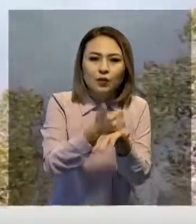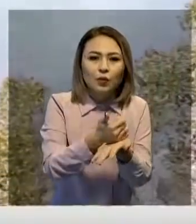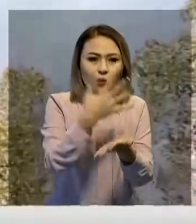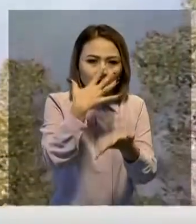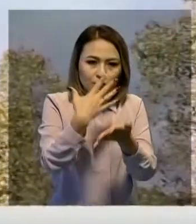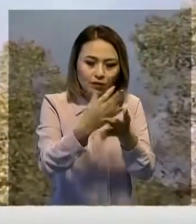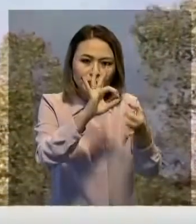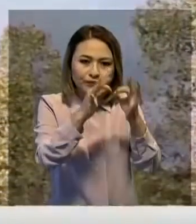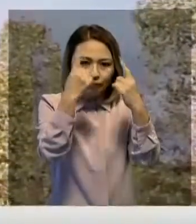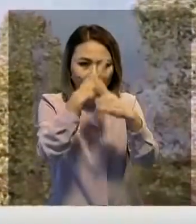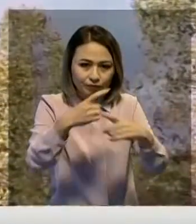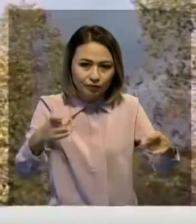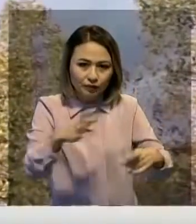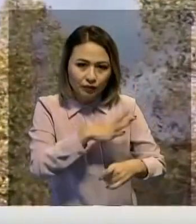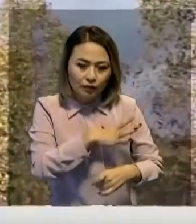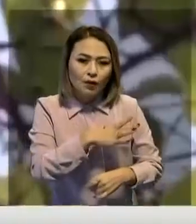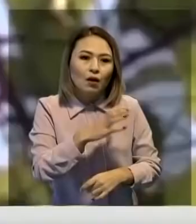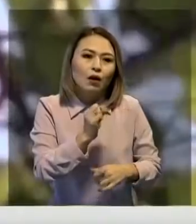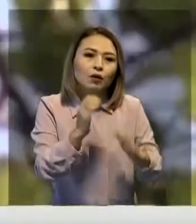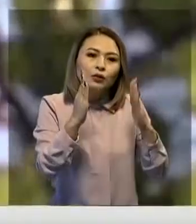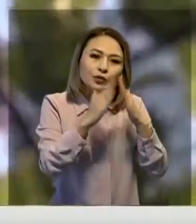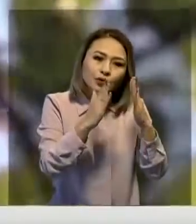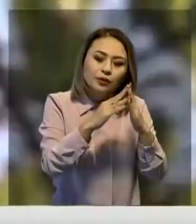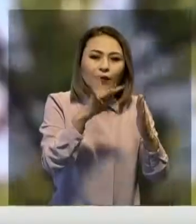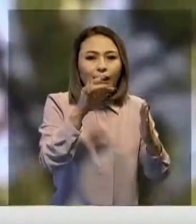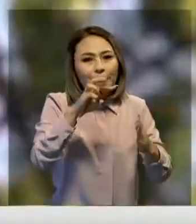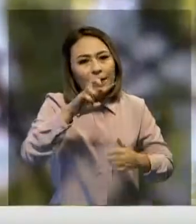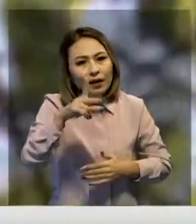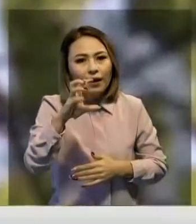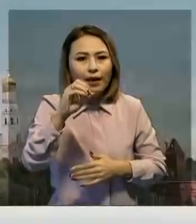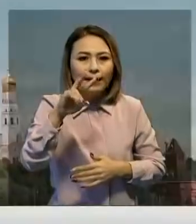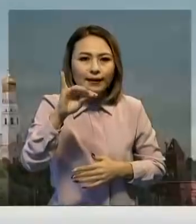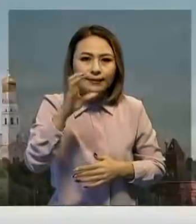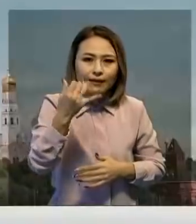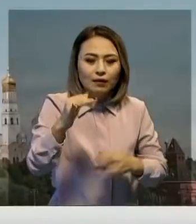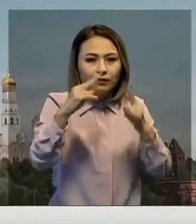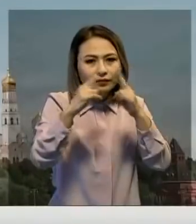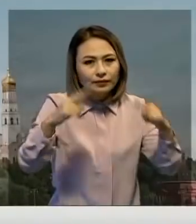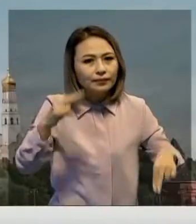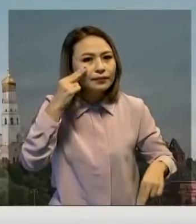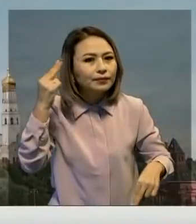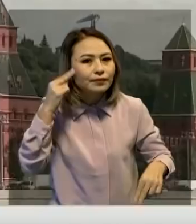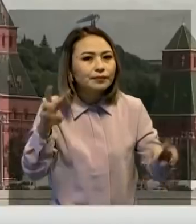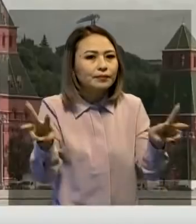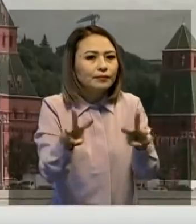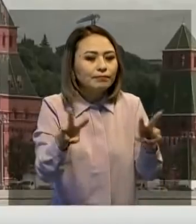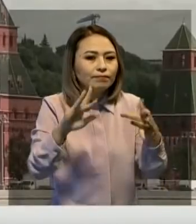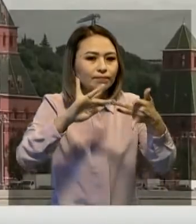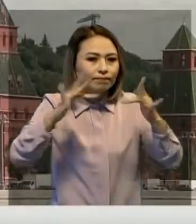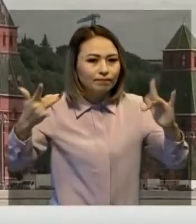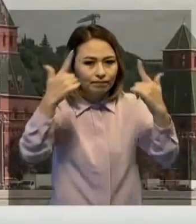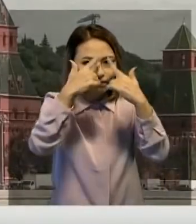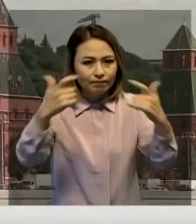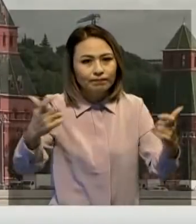башылары өз мәлімдемесін жариялауды ұғарды. Ол ағы үкремелін Лисей Сарай және Қытай Сұртқыстер Министерлігінің сайттарында